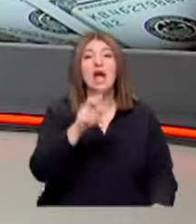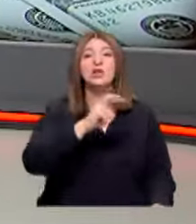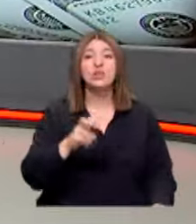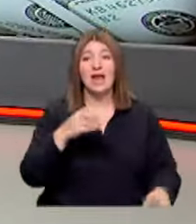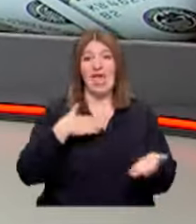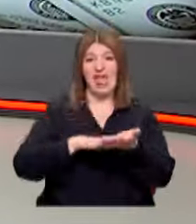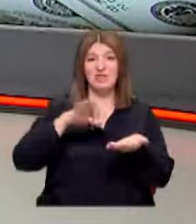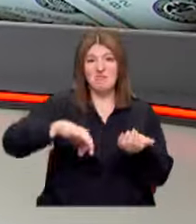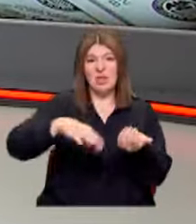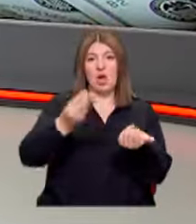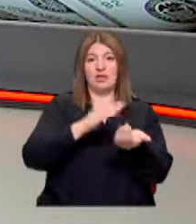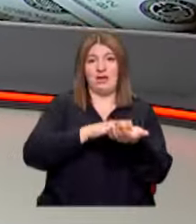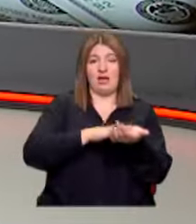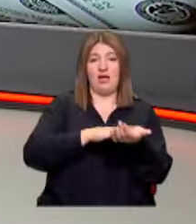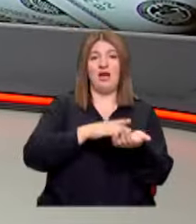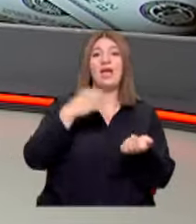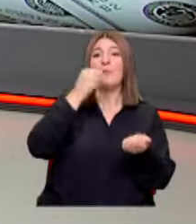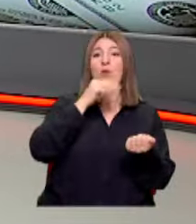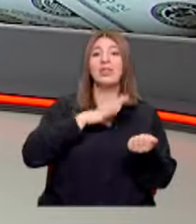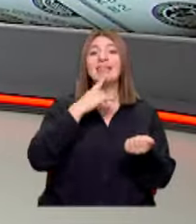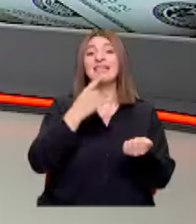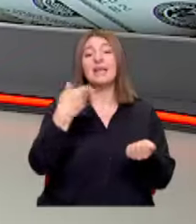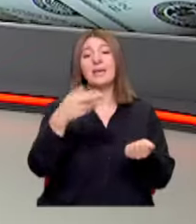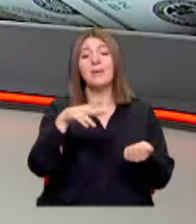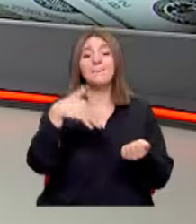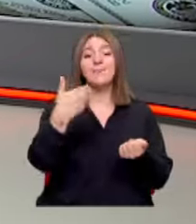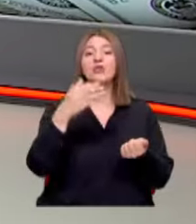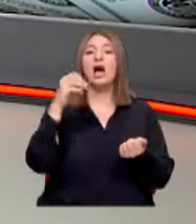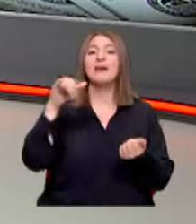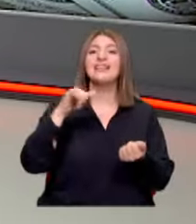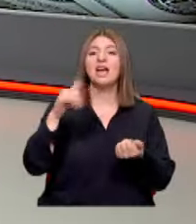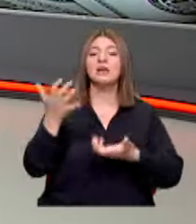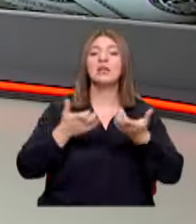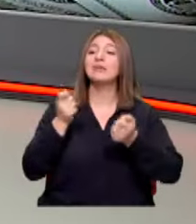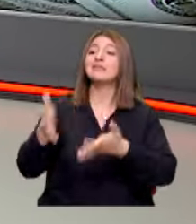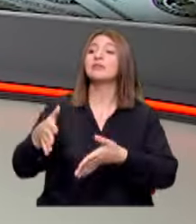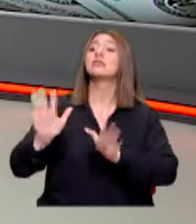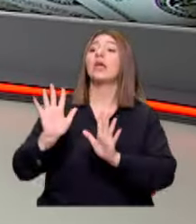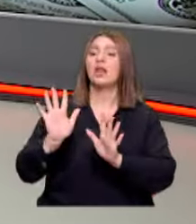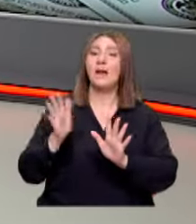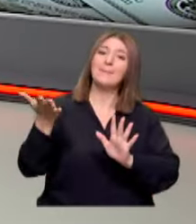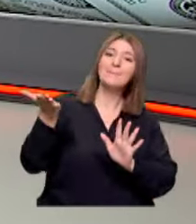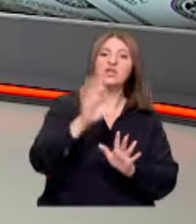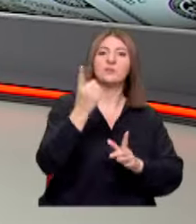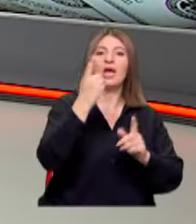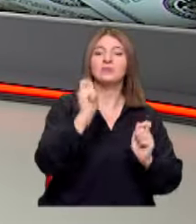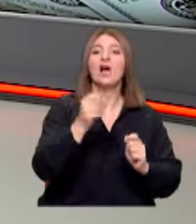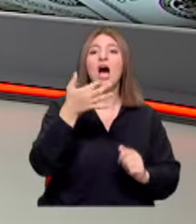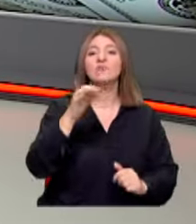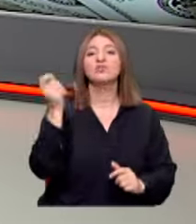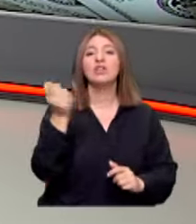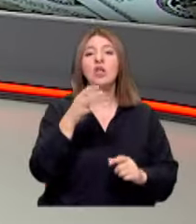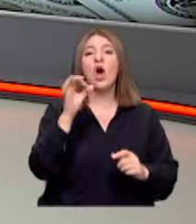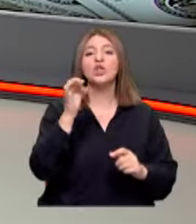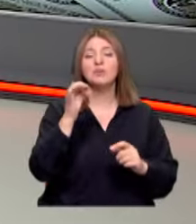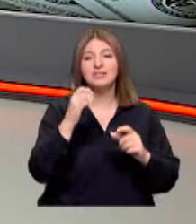dolarımız olsaydı eğer Ekrem İmamoğlu'nun dediği gibi başka yerlere AK Parti'ye yakın kaynaklara aktarılmasaydı 60 adet Osman